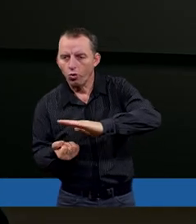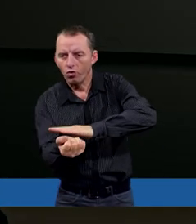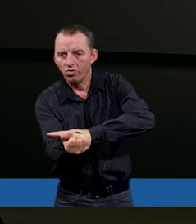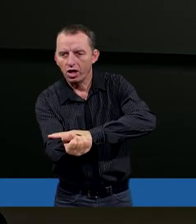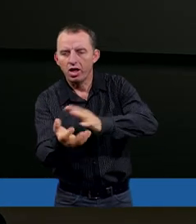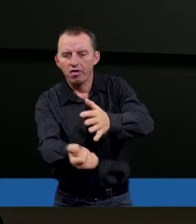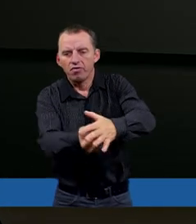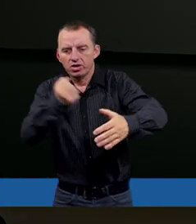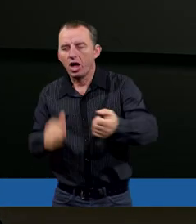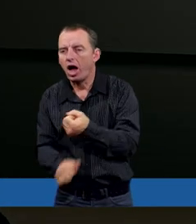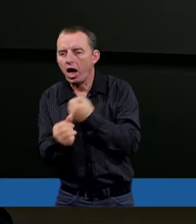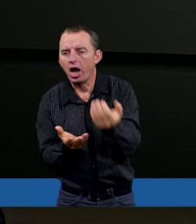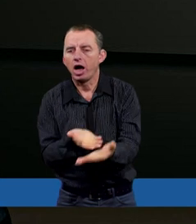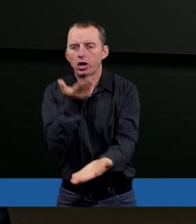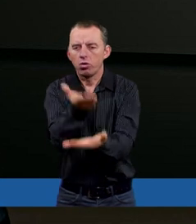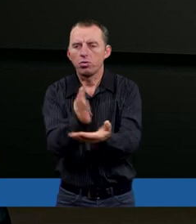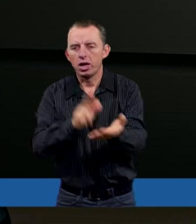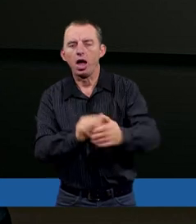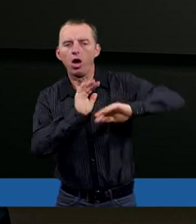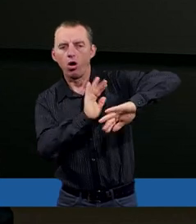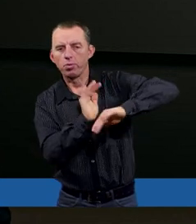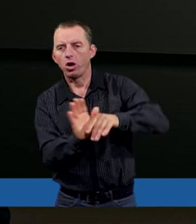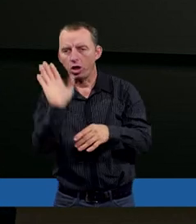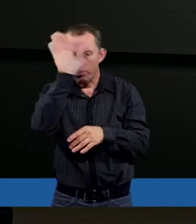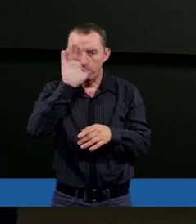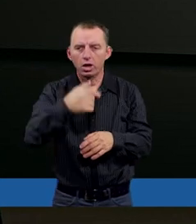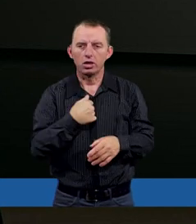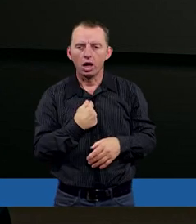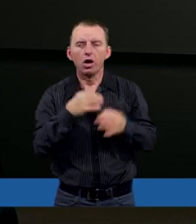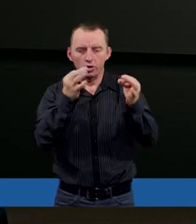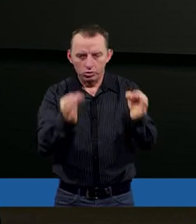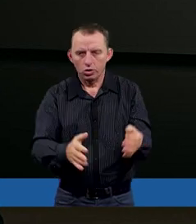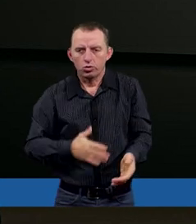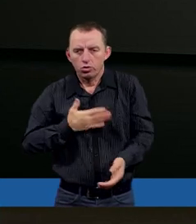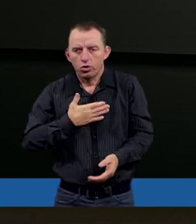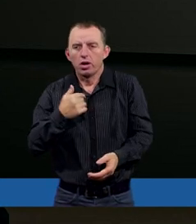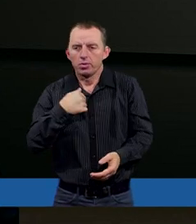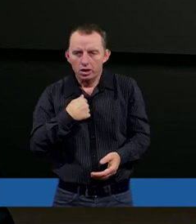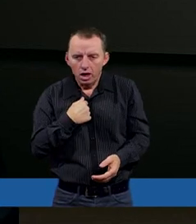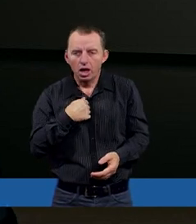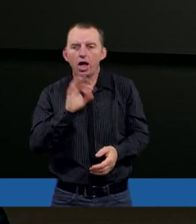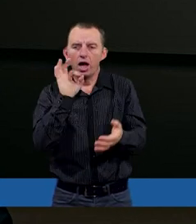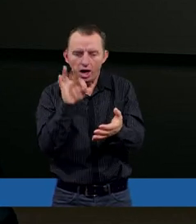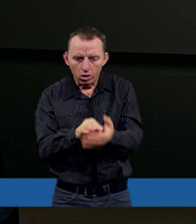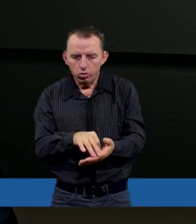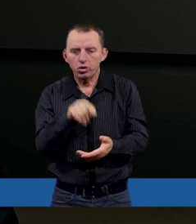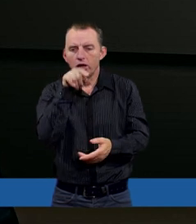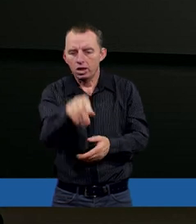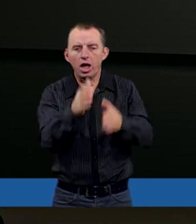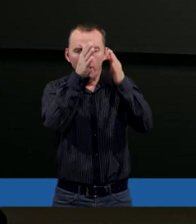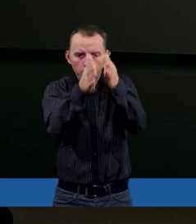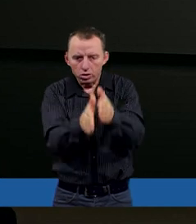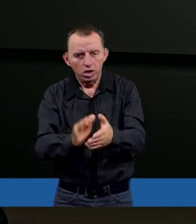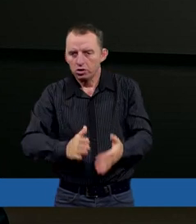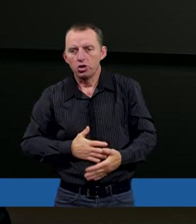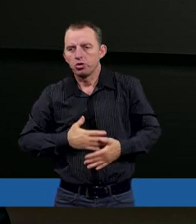wyciągam argumenty na obronę Pana Boga. No ja tak do dzisiaj czuję, tak że mnie akurat ich postawa w tym względzie nie dziwi. A nie